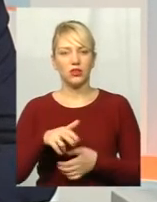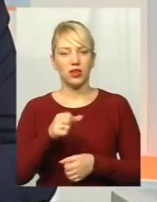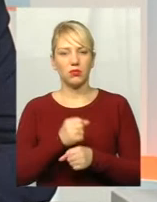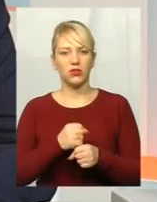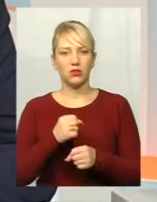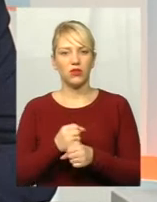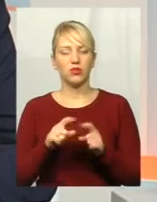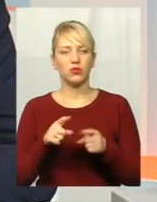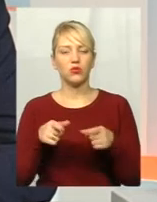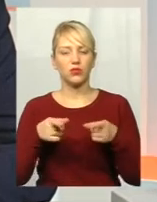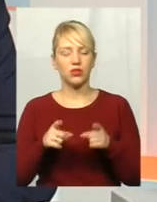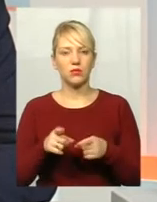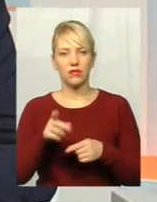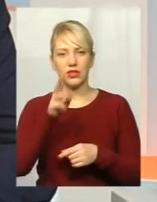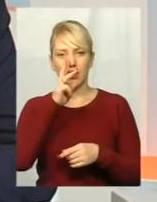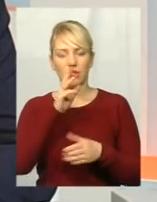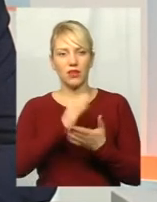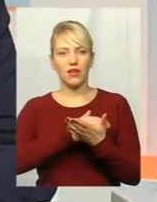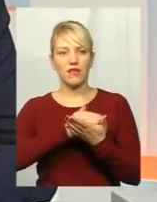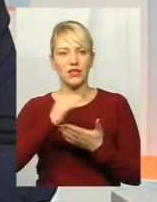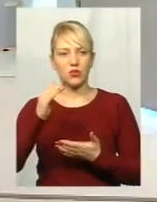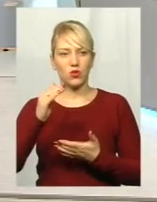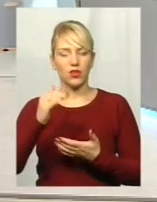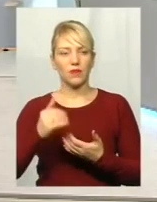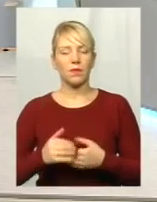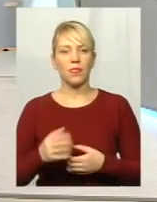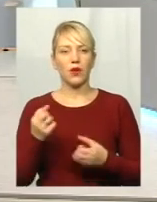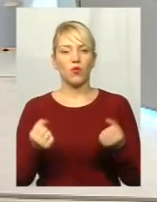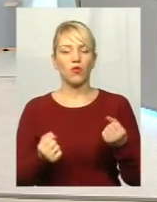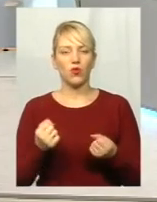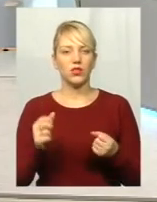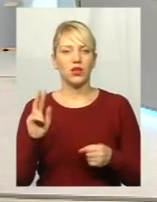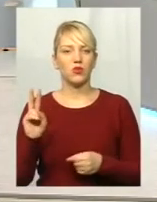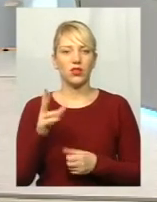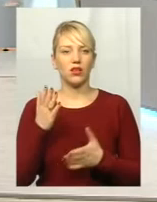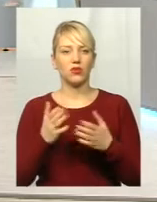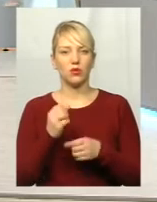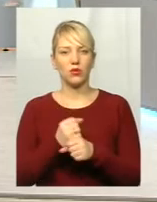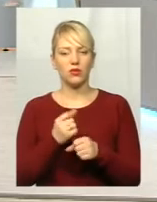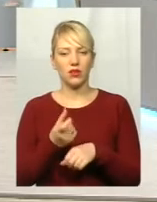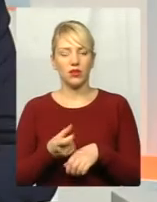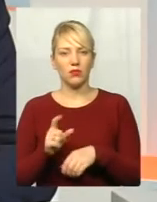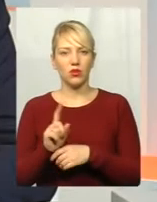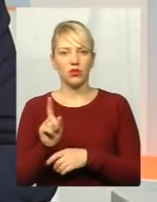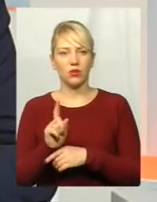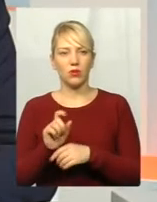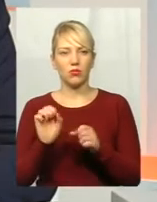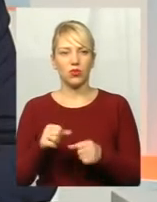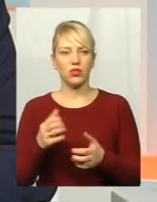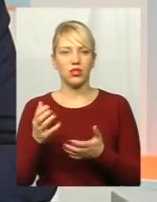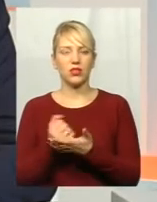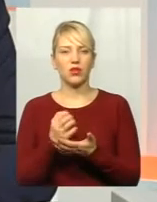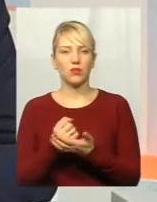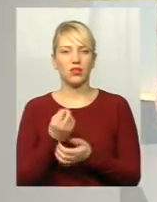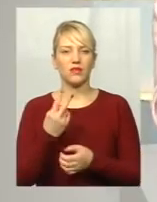Бо, насправді, заробітна плата, вона достатньо висока сьогодні водія тролейбуса. Якщо працювати понеднормово, то можна заробити 12